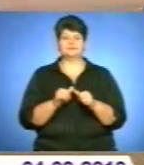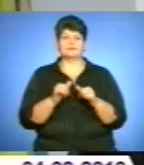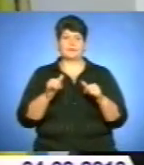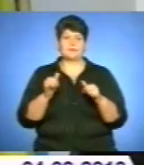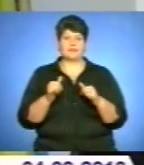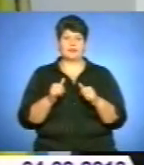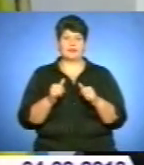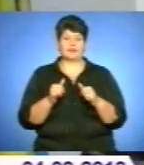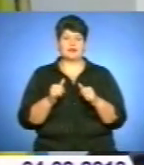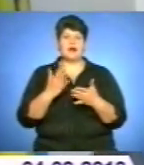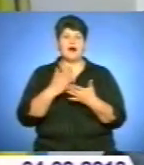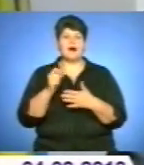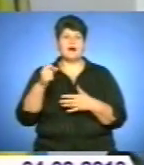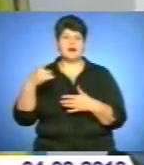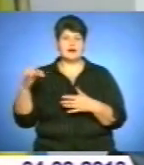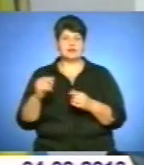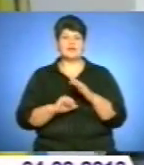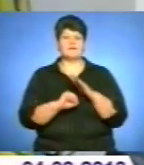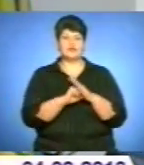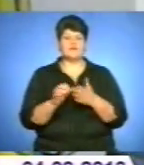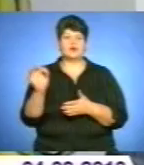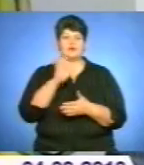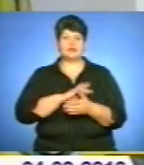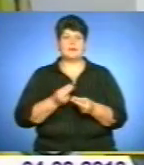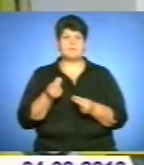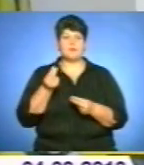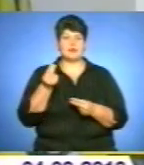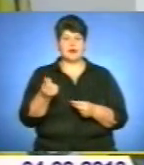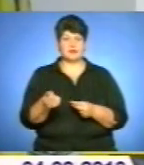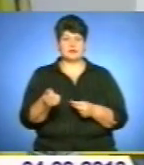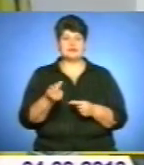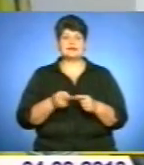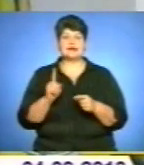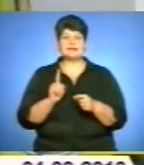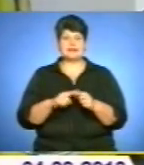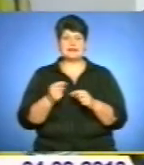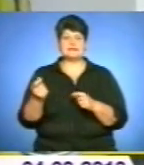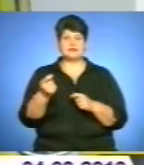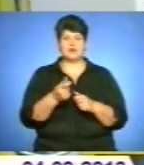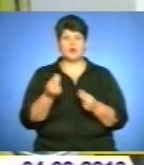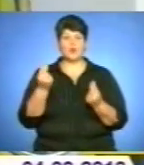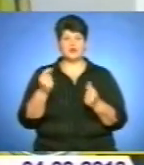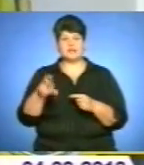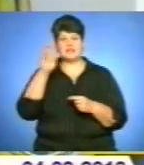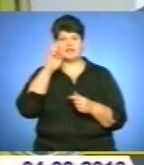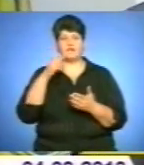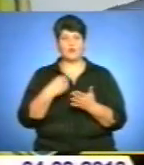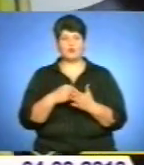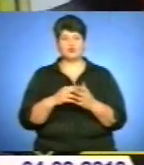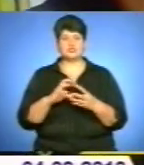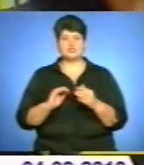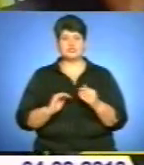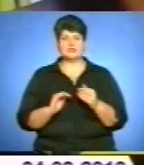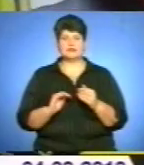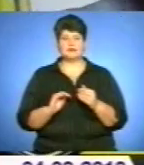фонду. Аграрний фонд використовує для проплати за це зерно кошти державного бюджету. Причому